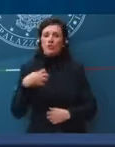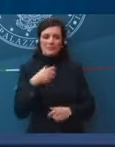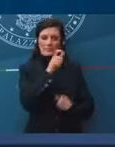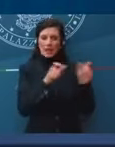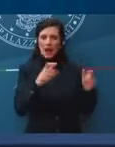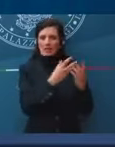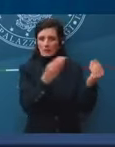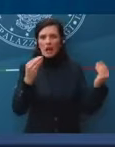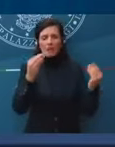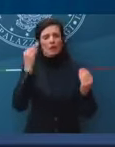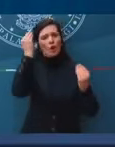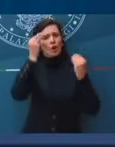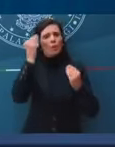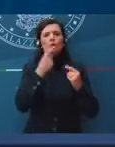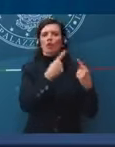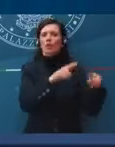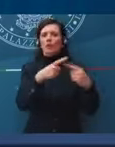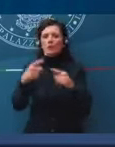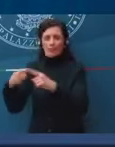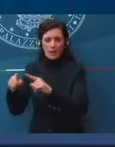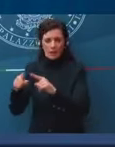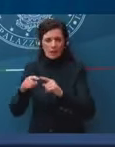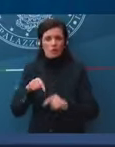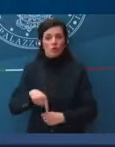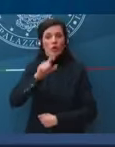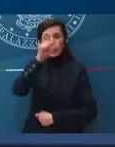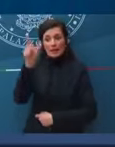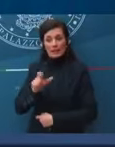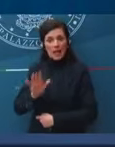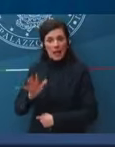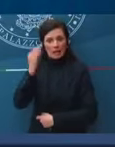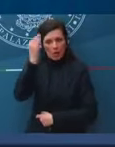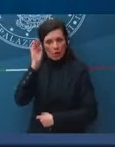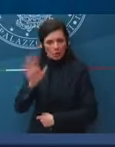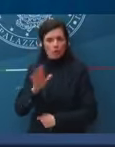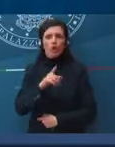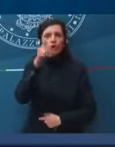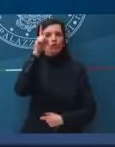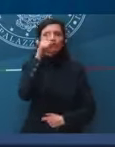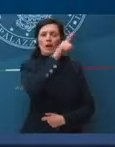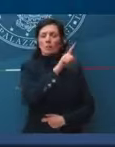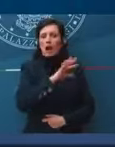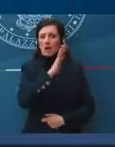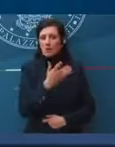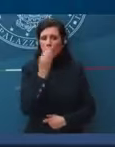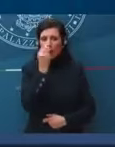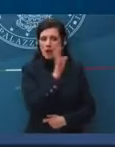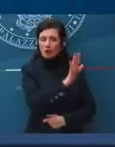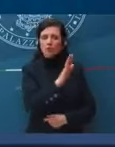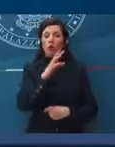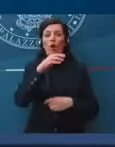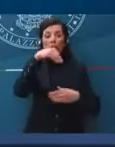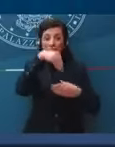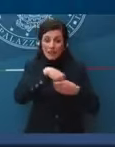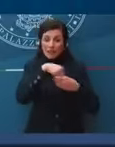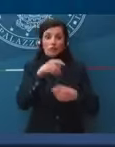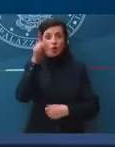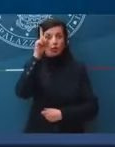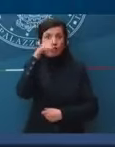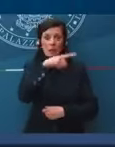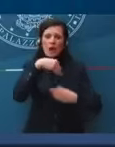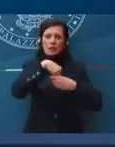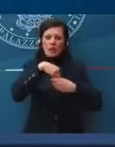pareri diversi, fra l'altro. In Italia avevano un parere, in Germania un altro, all'interno della Germania erano